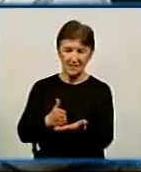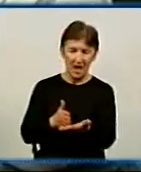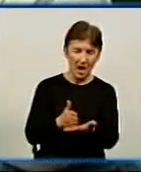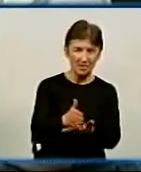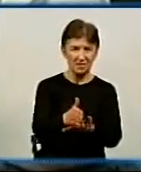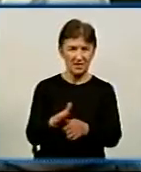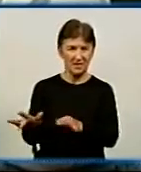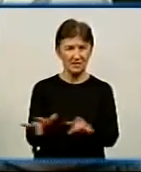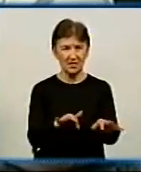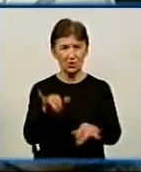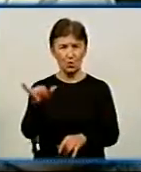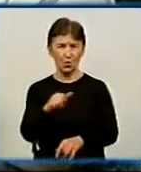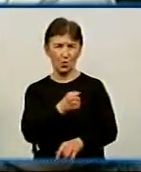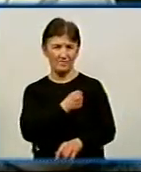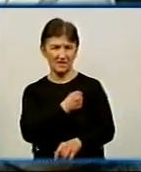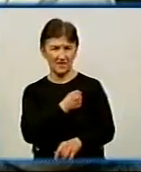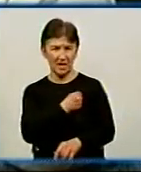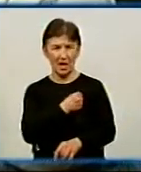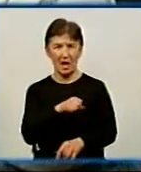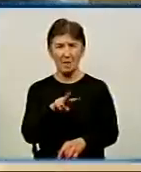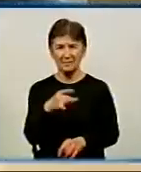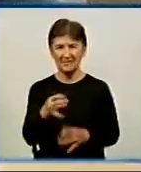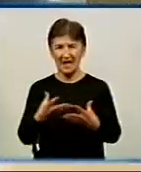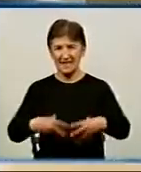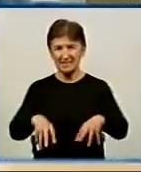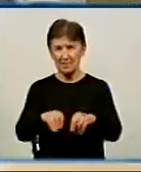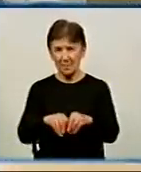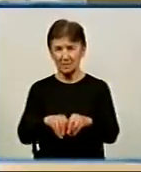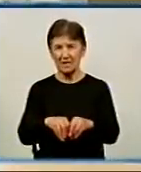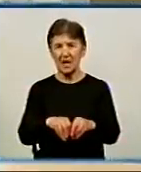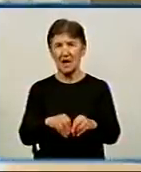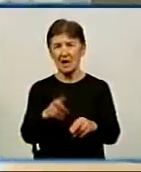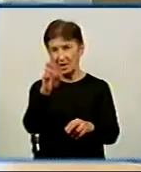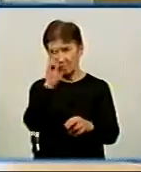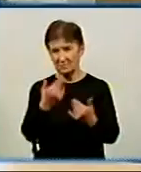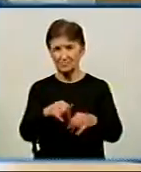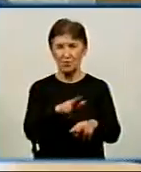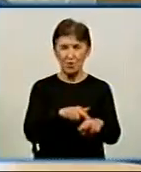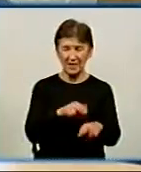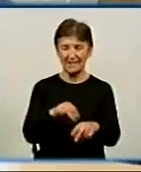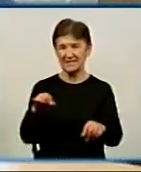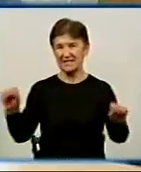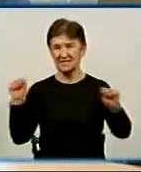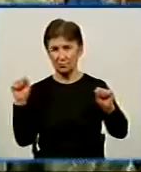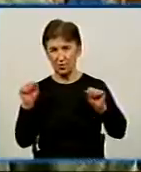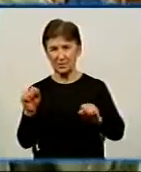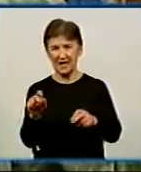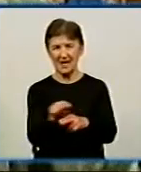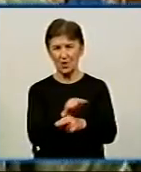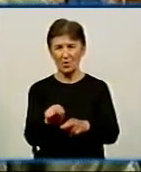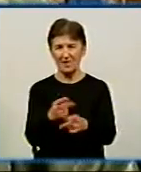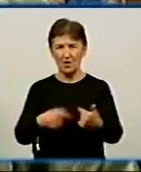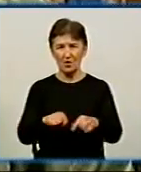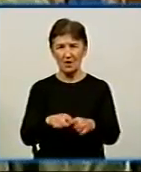спостерігати у військовій, пенітенціарній, сімейній, муніципальній системі, поліції, спорті та лікувальних закладах. Ми